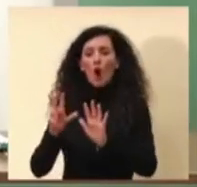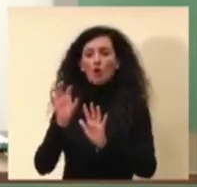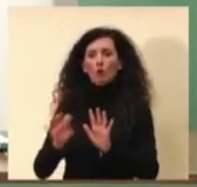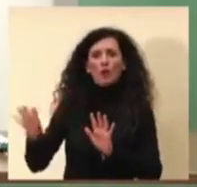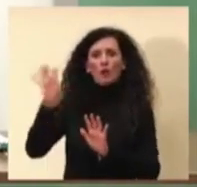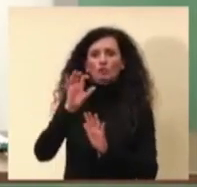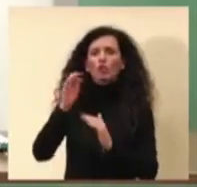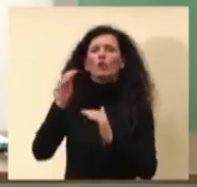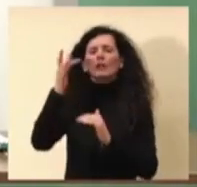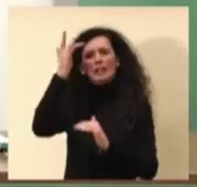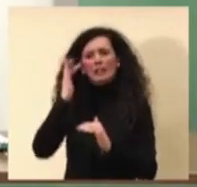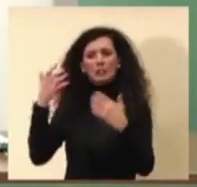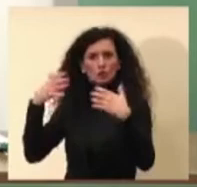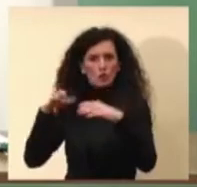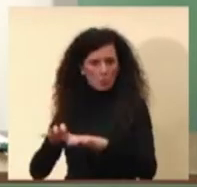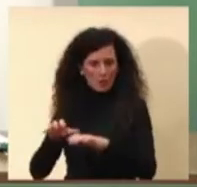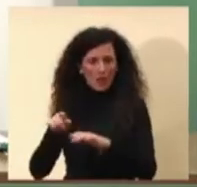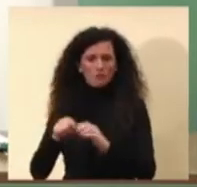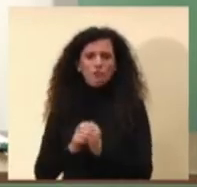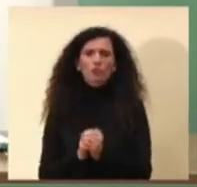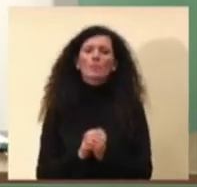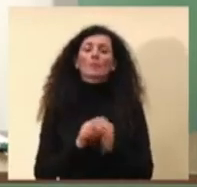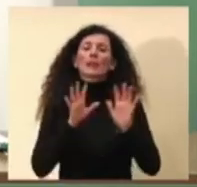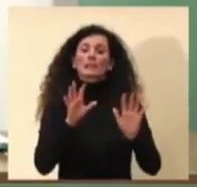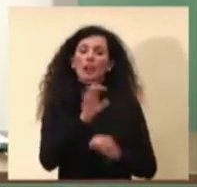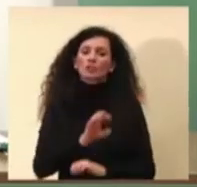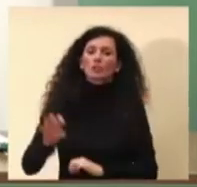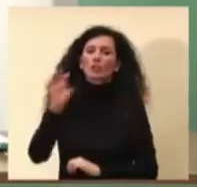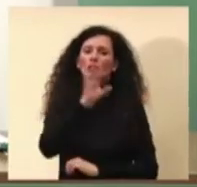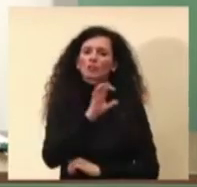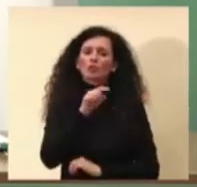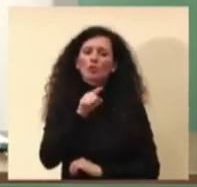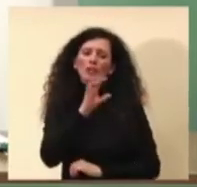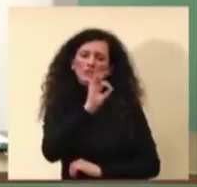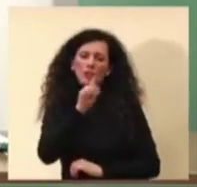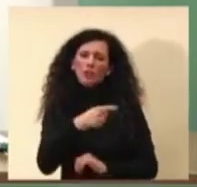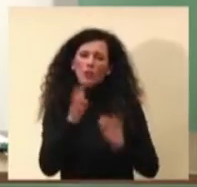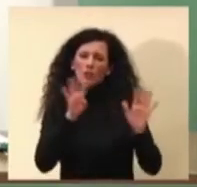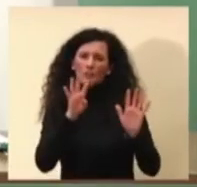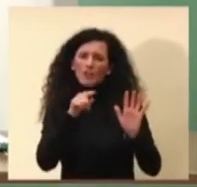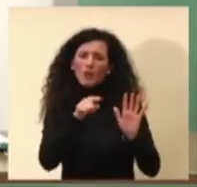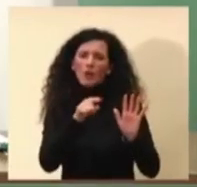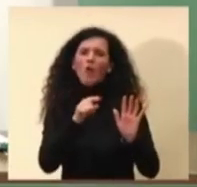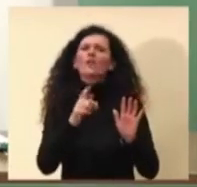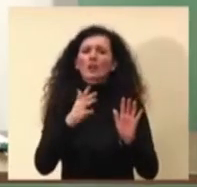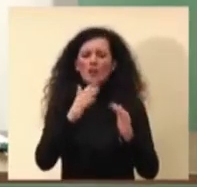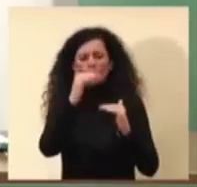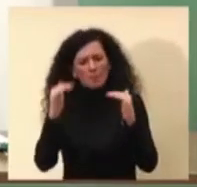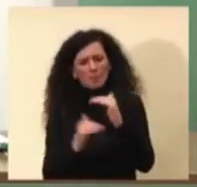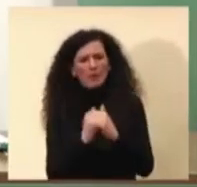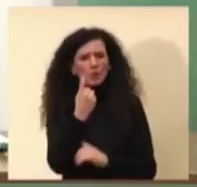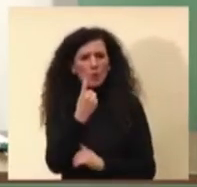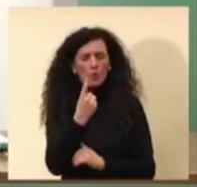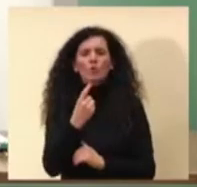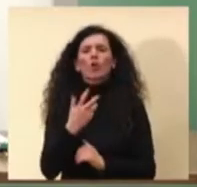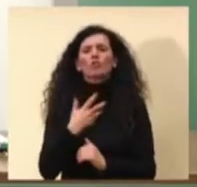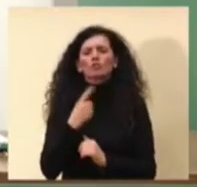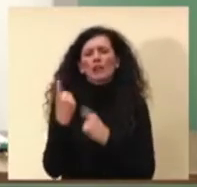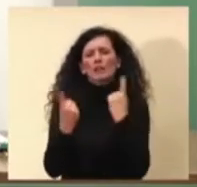10 regioni hanno un RT puntuale maggiore di 1 di cui 9 anche nel limite inferiore compatibile con uno scenario di tipo 2.